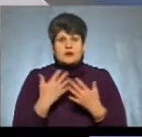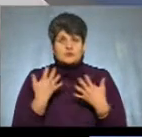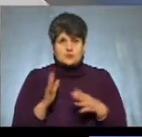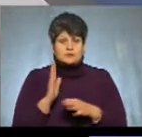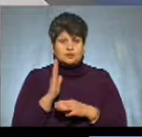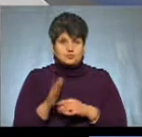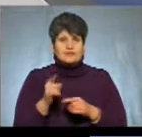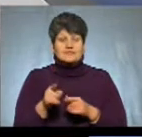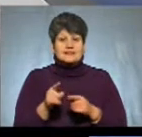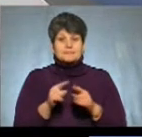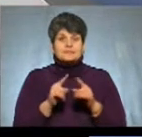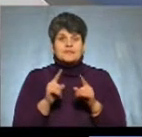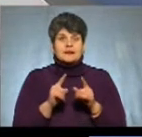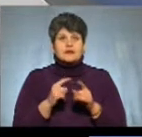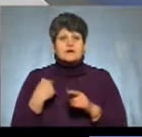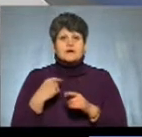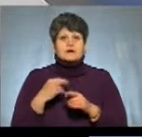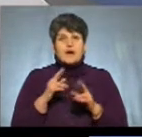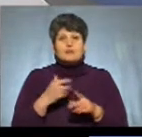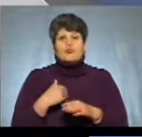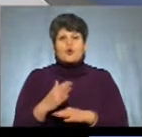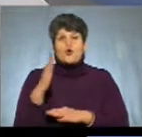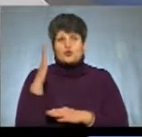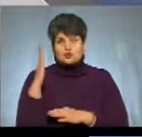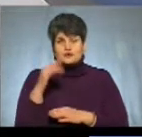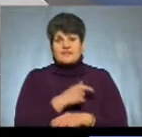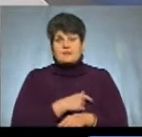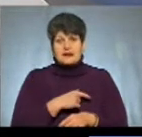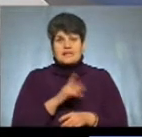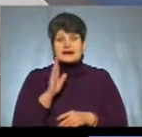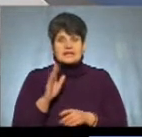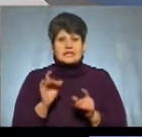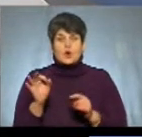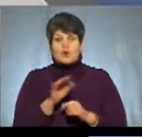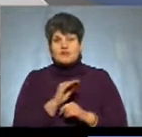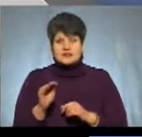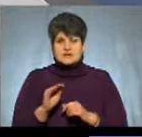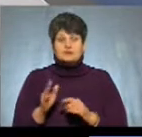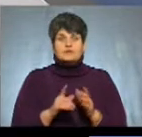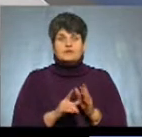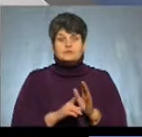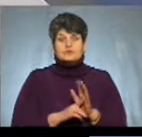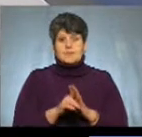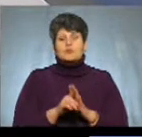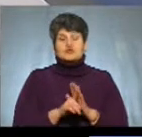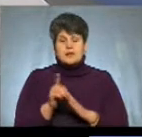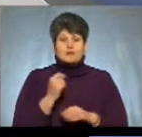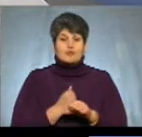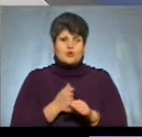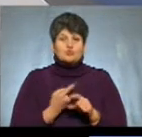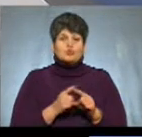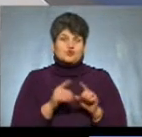у тій редакції, який був проголосований депутатами. Як тільки він офіційно надійде, ми розпочнемо роботу по цьому закону.